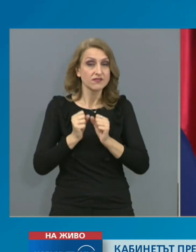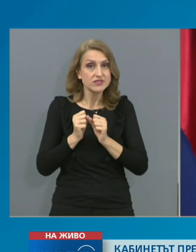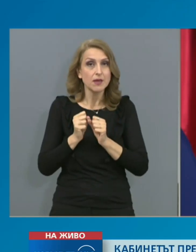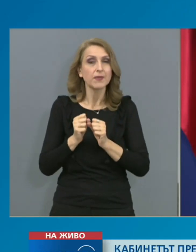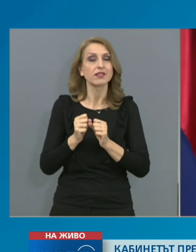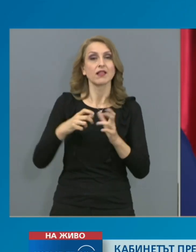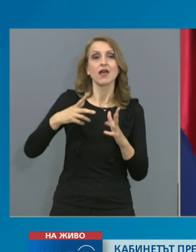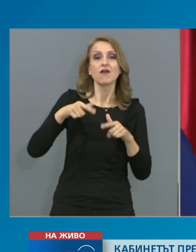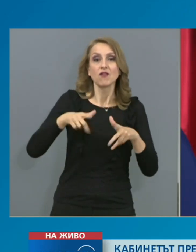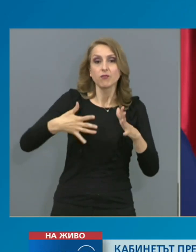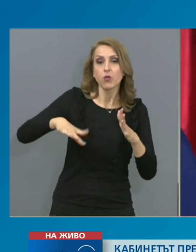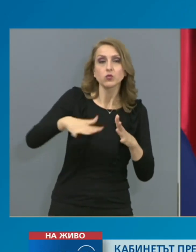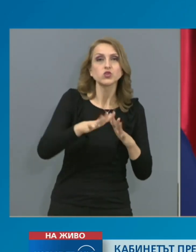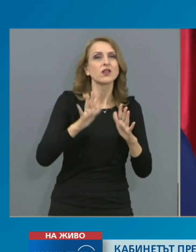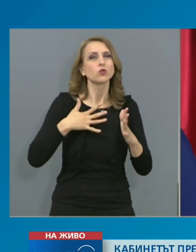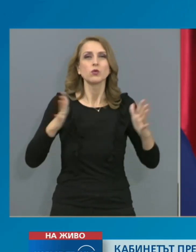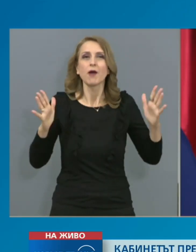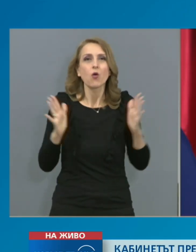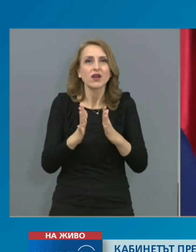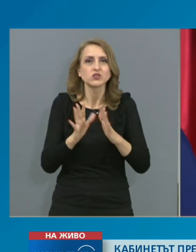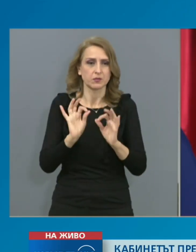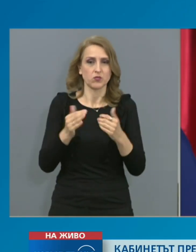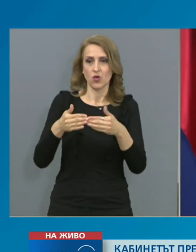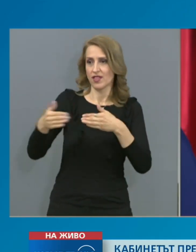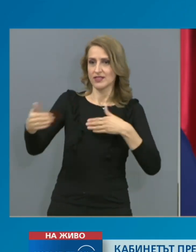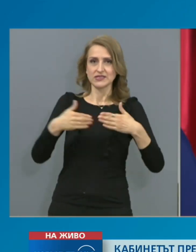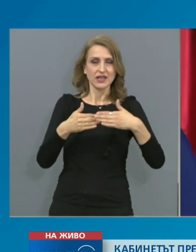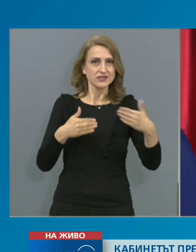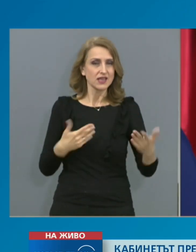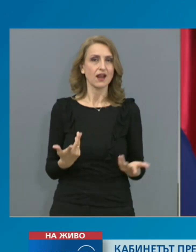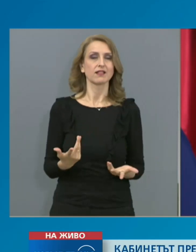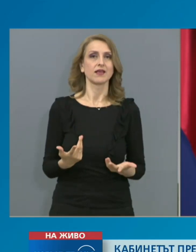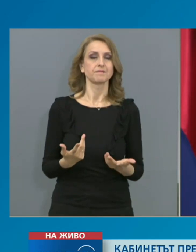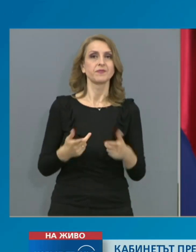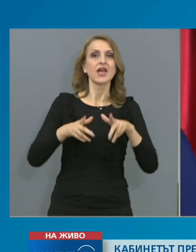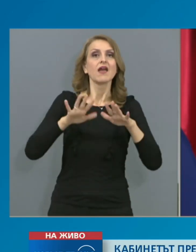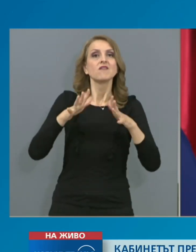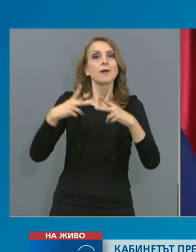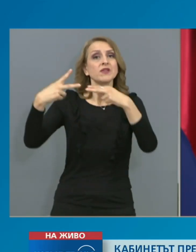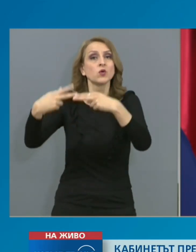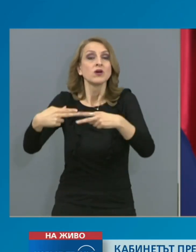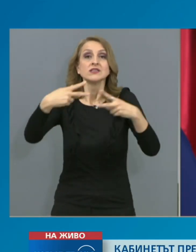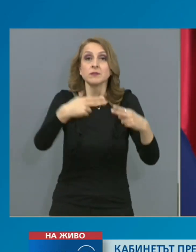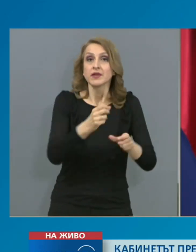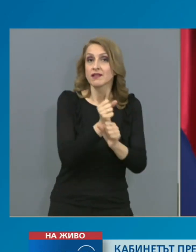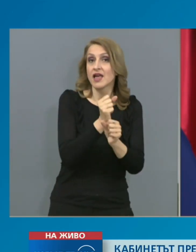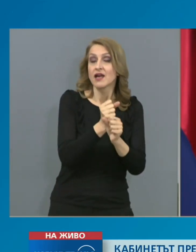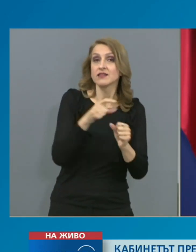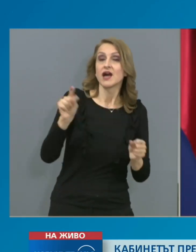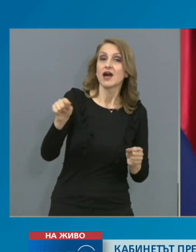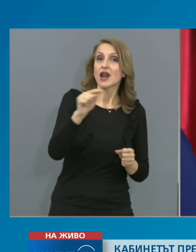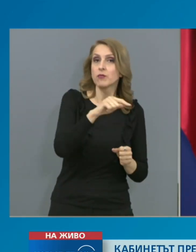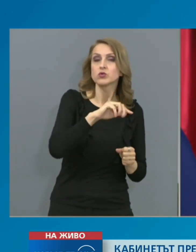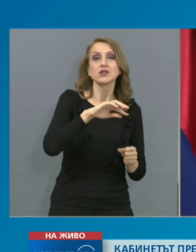ограничения от типа социално дистанциране и временно ограничаване, дейността на определени обществени